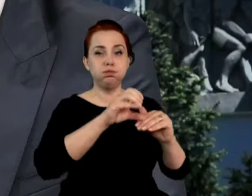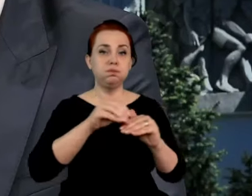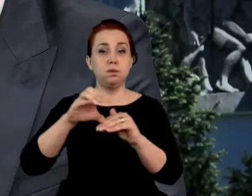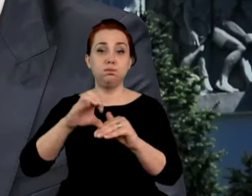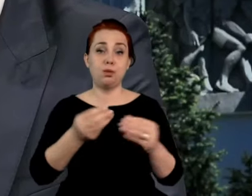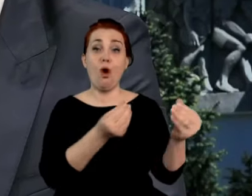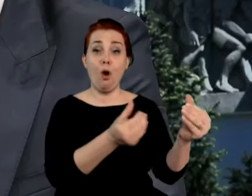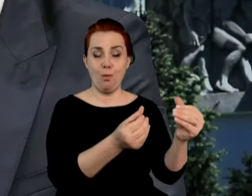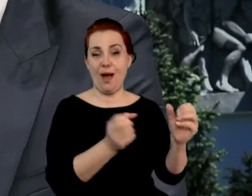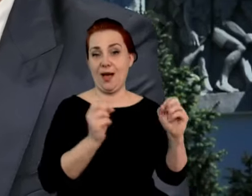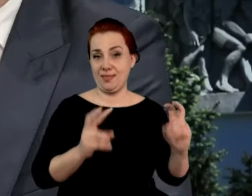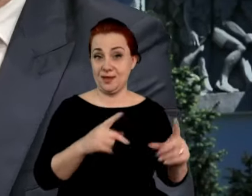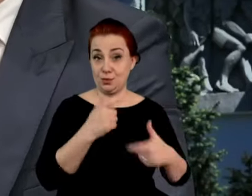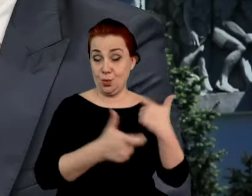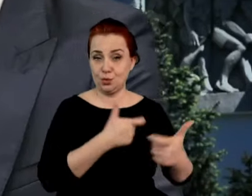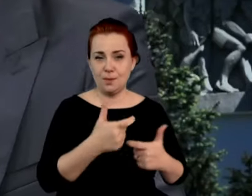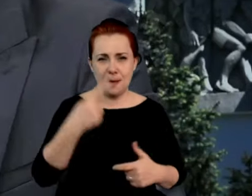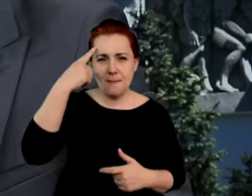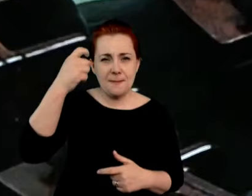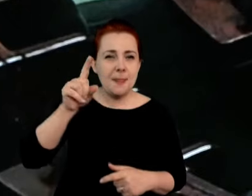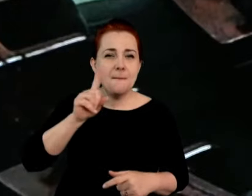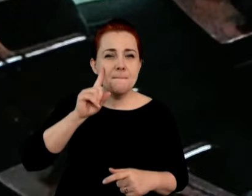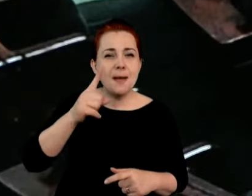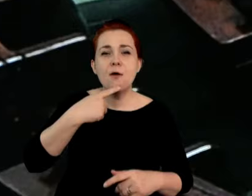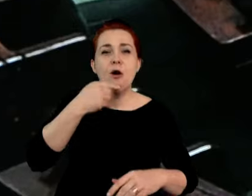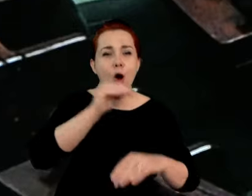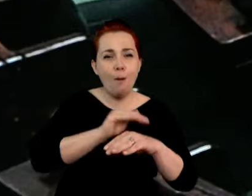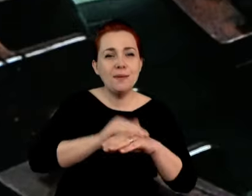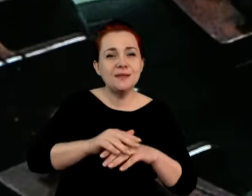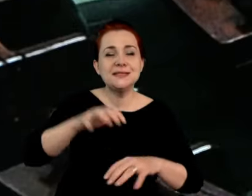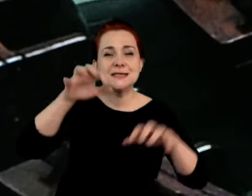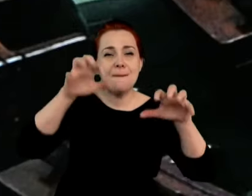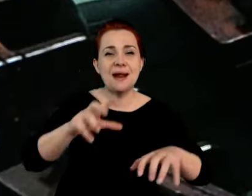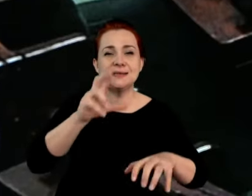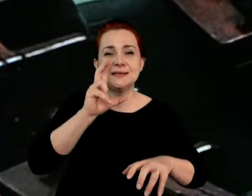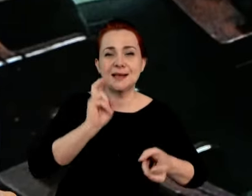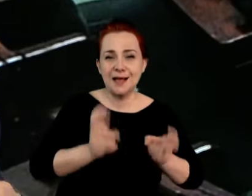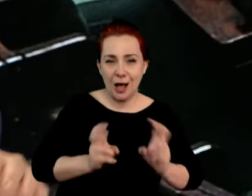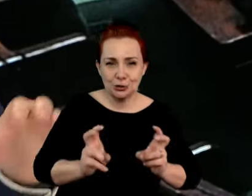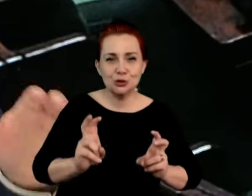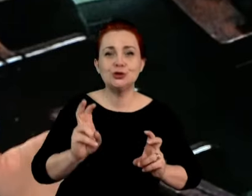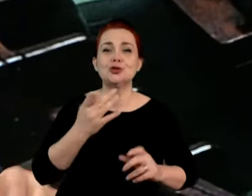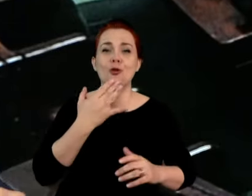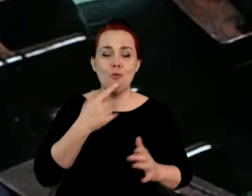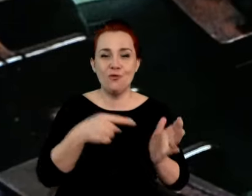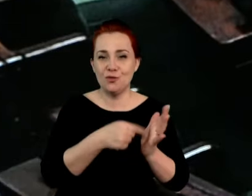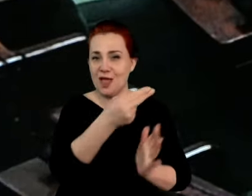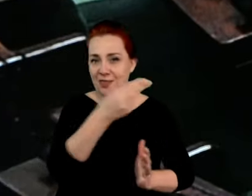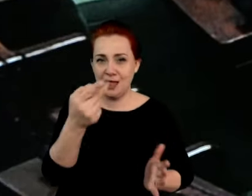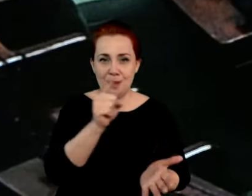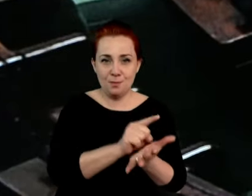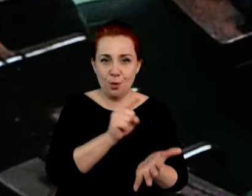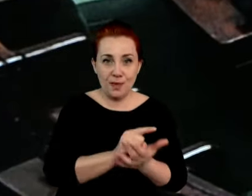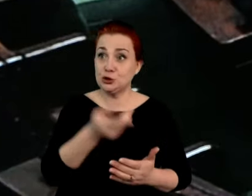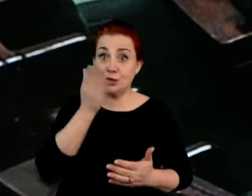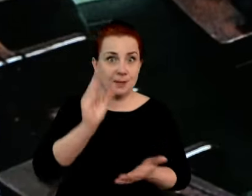Natomiast pamięta pan obietnice profesora Kaczyńskiego, jak dochodziście do władzy, żadnych nowych podatków wprowadzać nie będziecie.